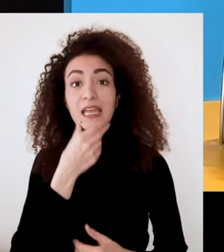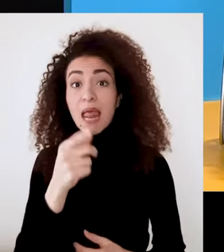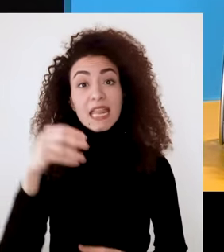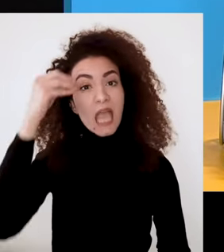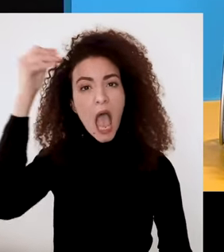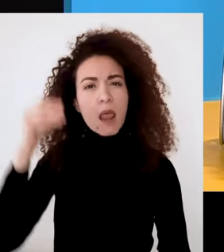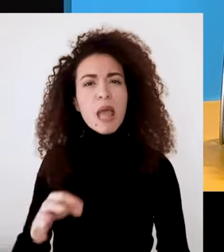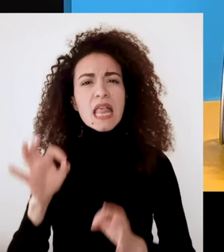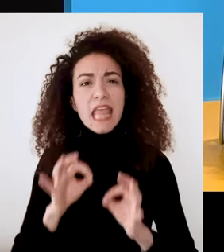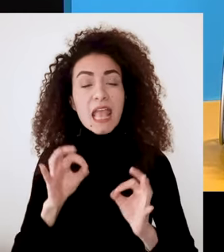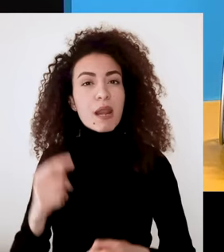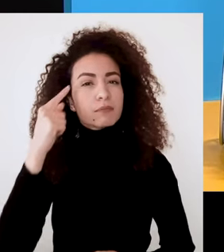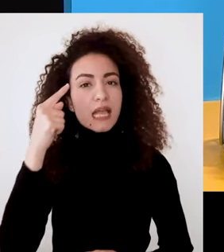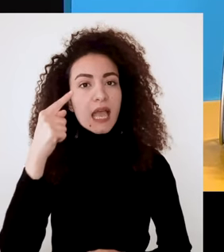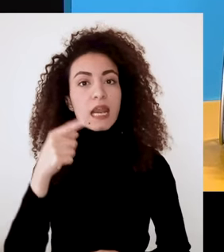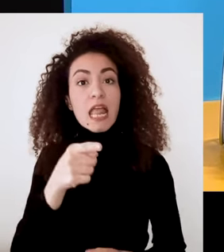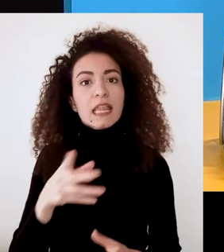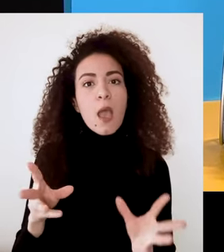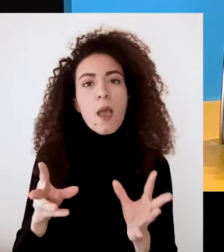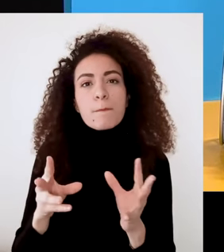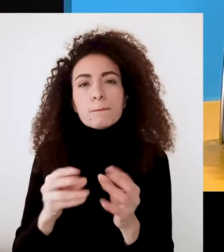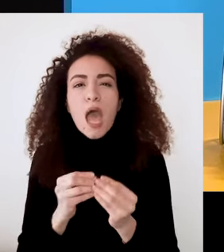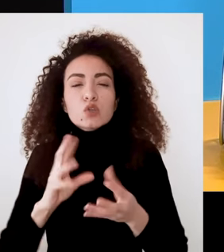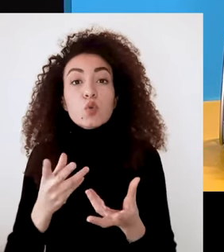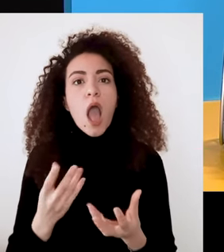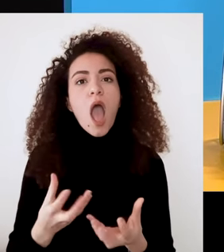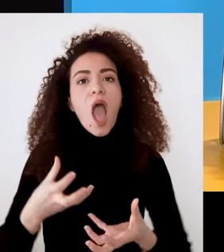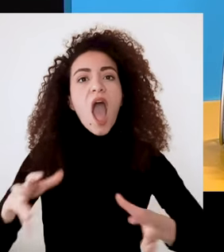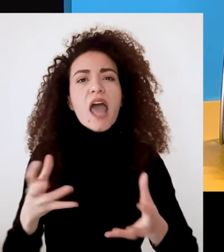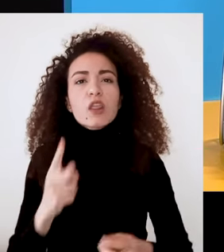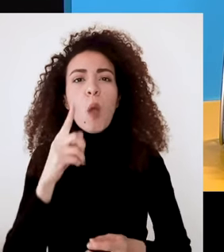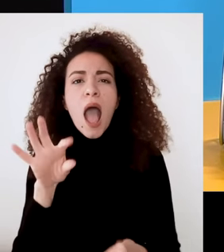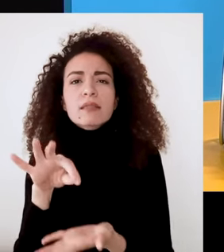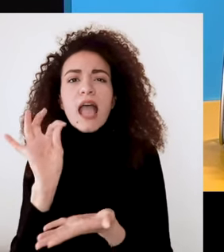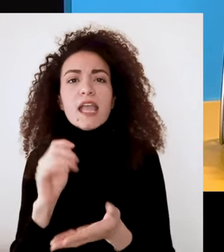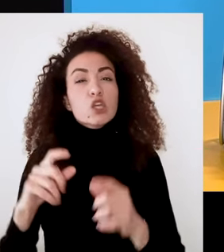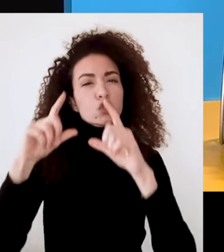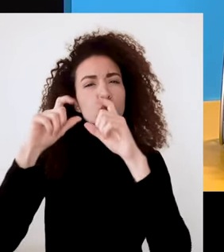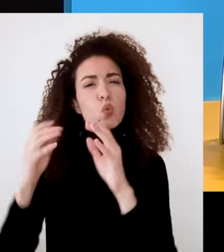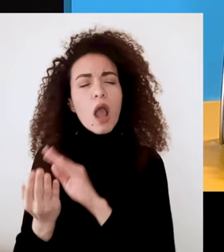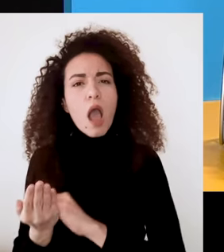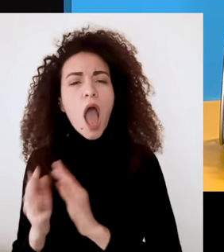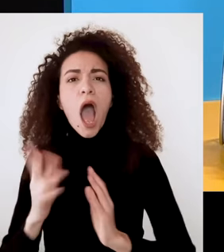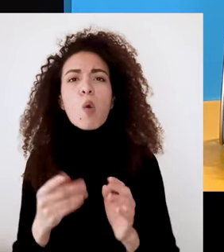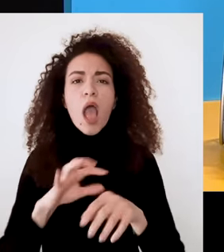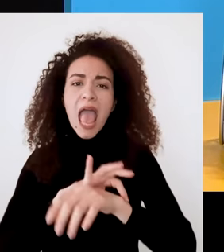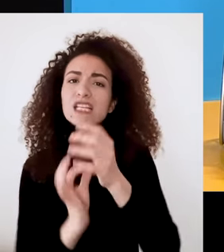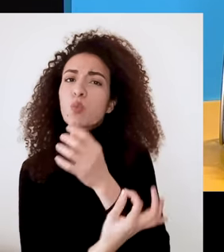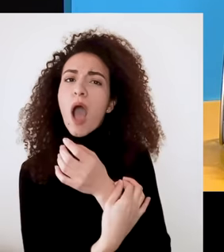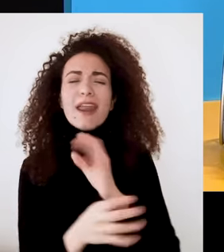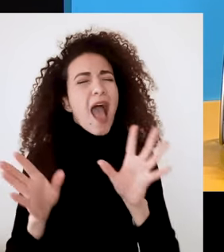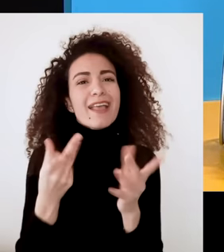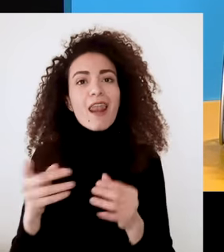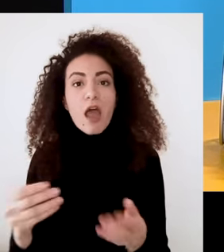وليبقى حلمك حاضر دايما بدعيك تختاري غرض يرمز له إثوارة، صورة، حجر،